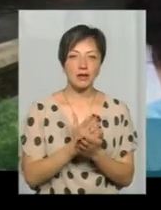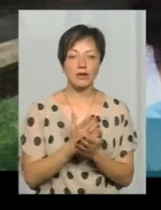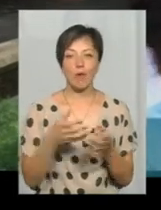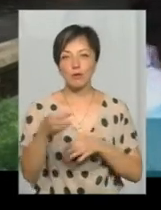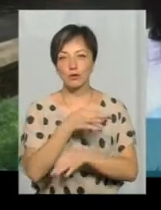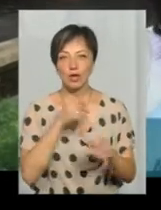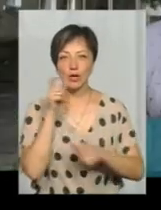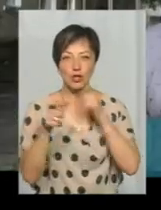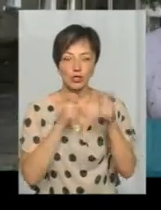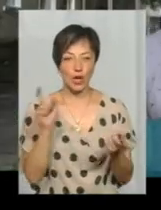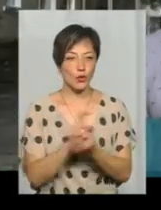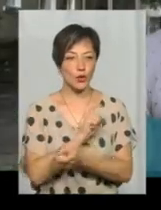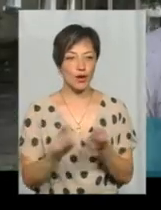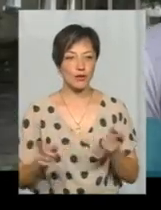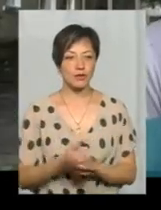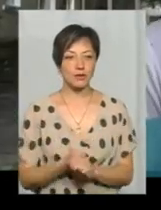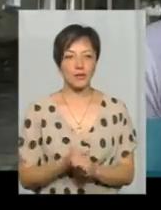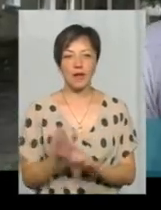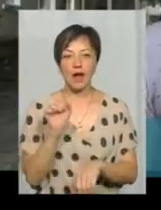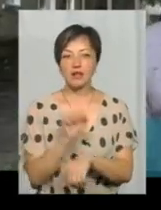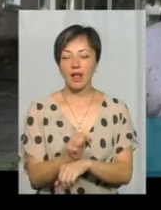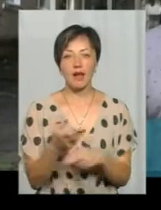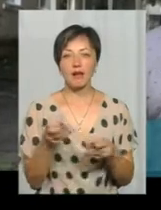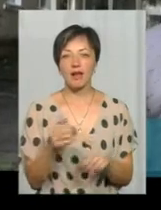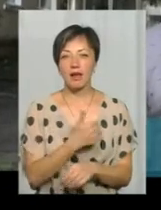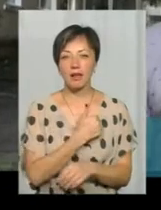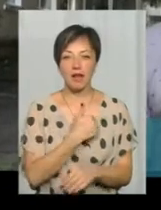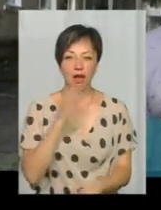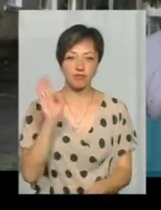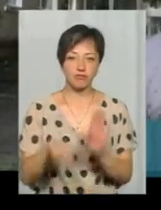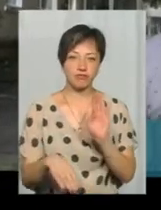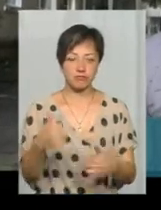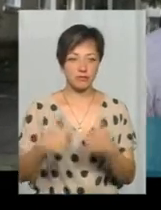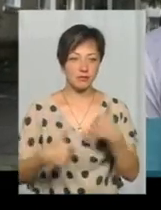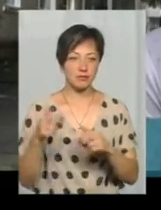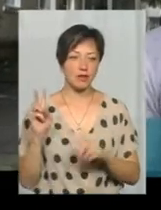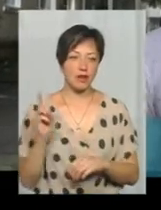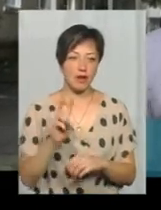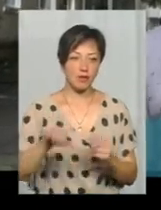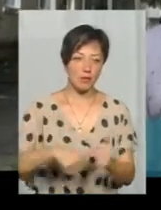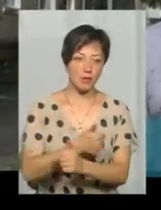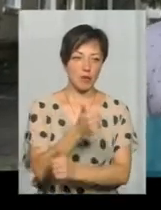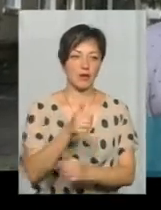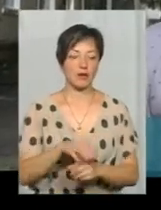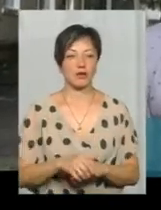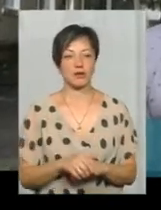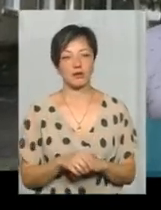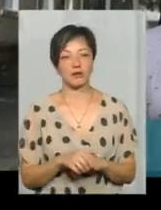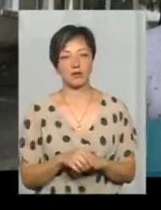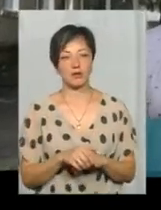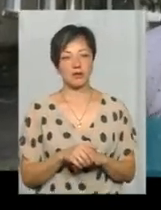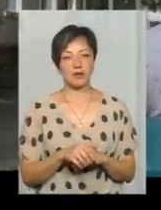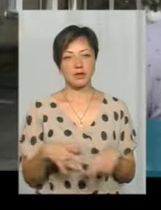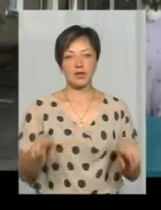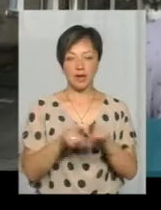кричать, ругаються. Останавливаються, де хочуть, газують, починають устраювати гонки з тролейбусом, обгоняють. А